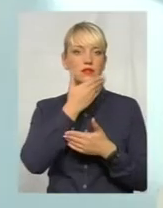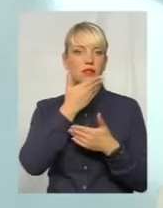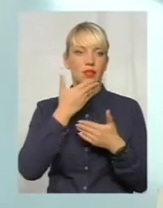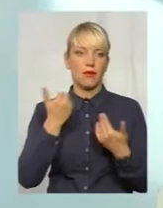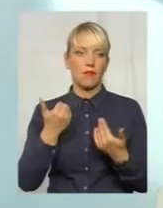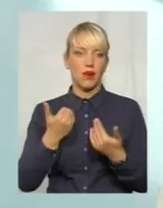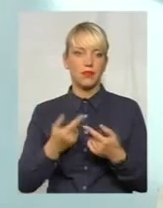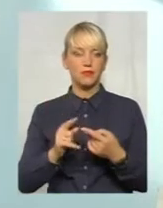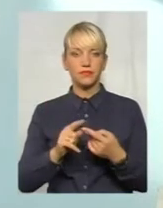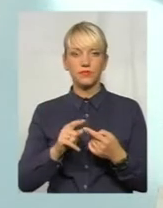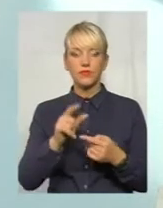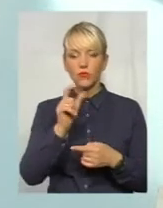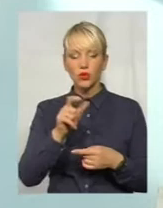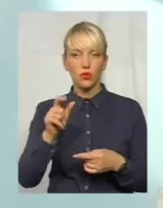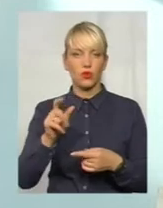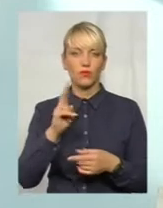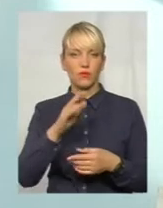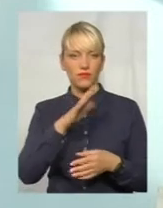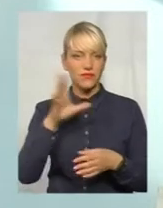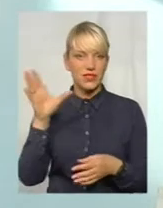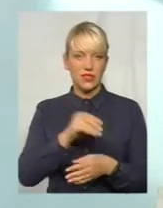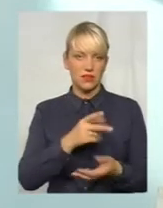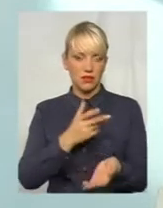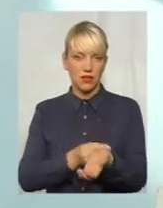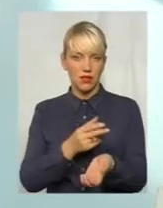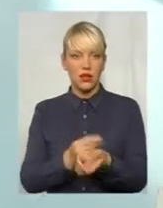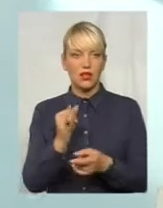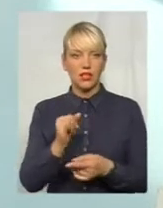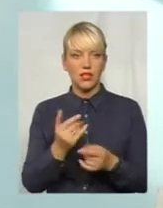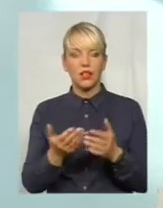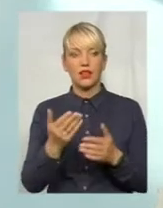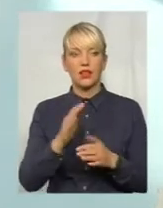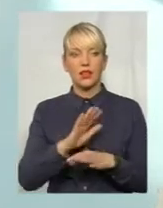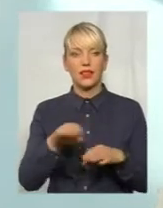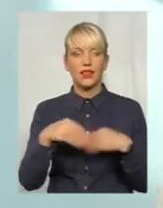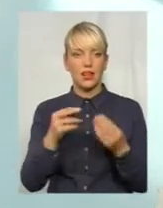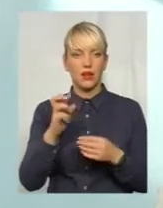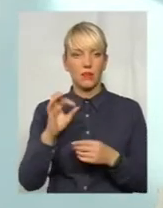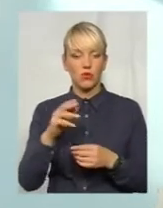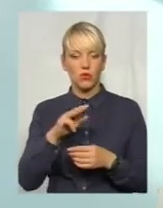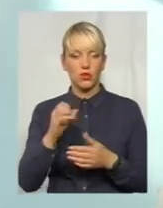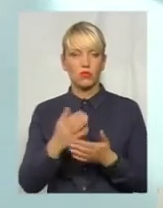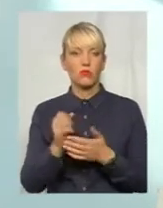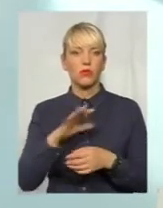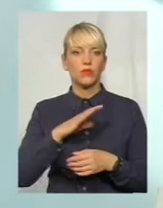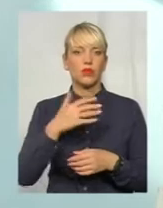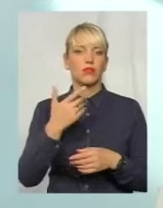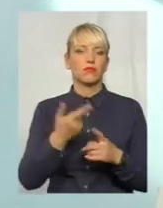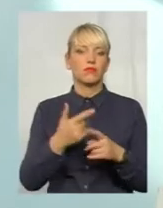імунітету. На теперішній час напруження імунітету, дай Боже, за деякими інфекціями може складати 50